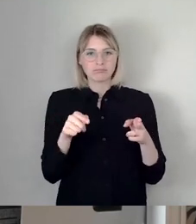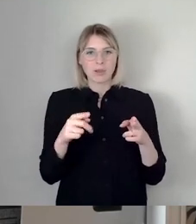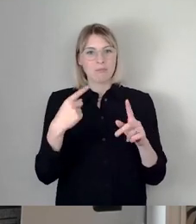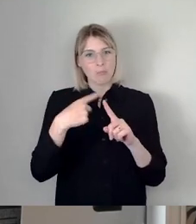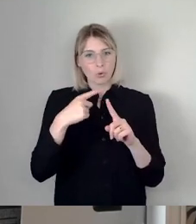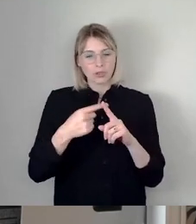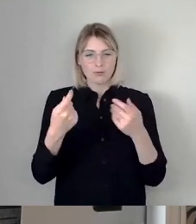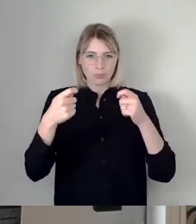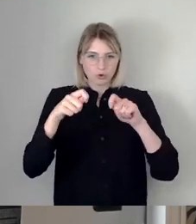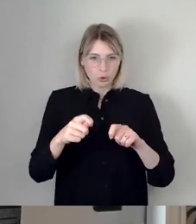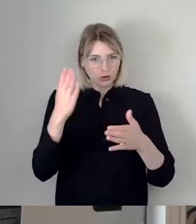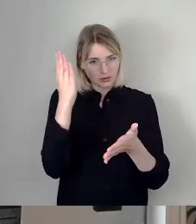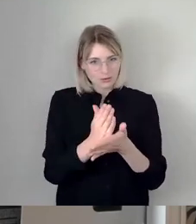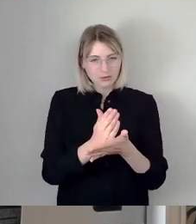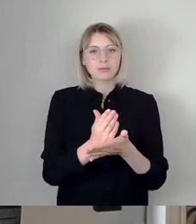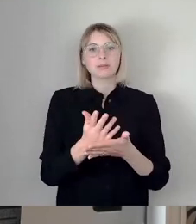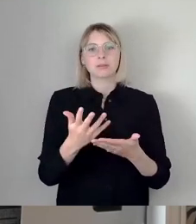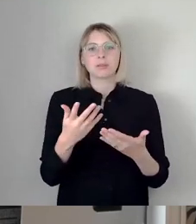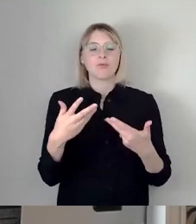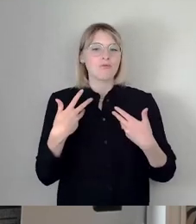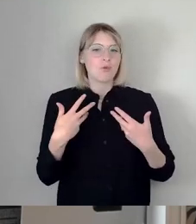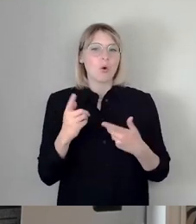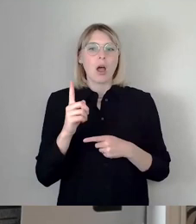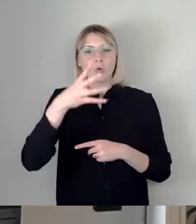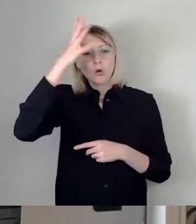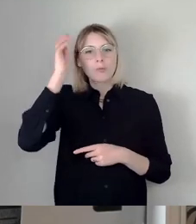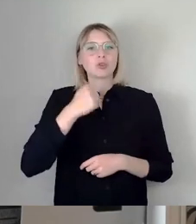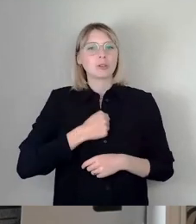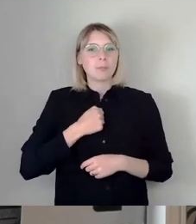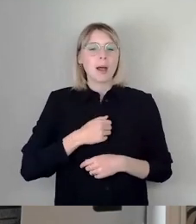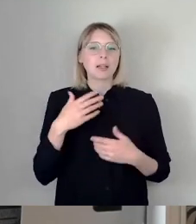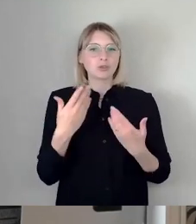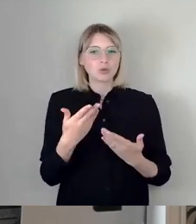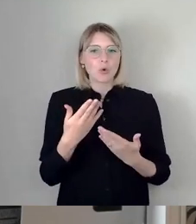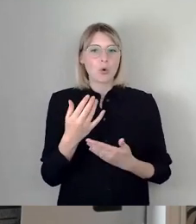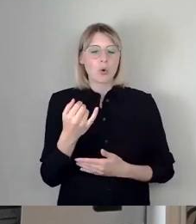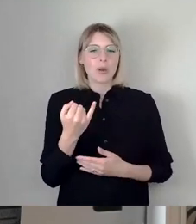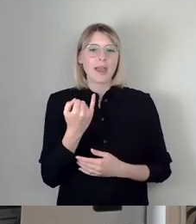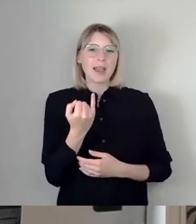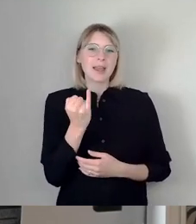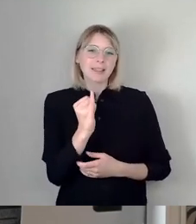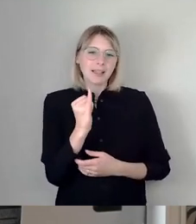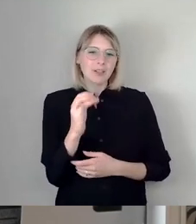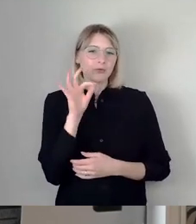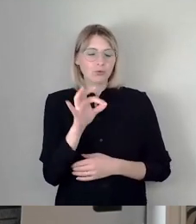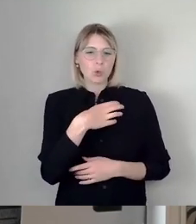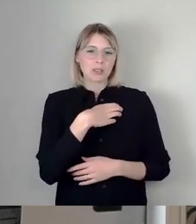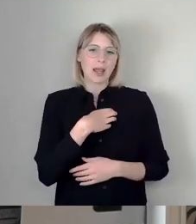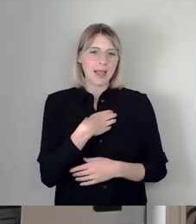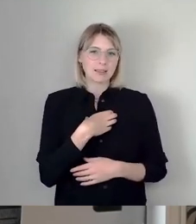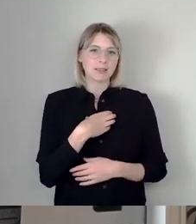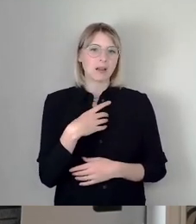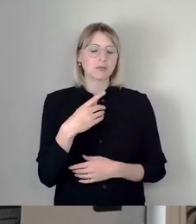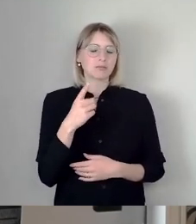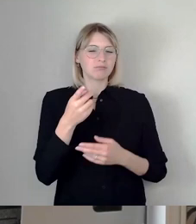beenden. Auch wir halten das römische Bad schon auch für so eine Identifikation in Dresden. Wir waren unsäglich traurig,